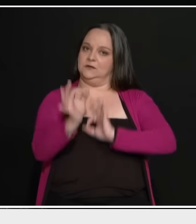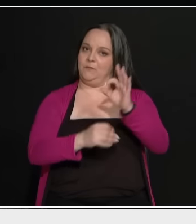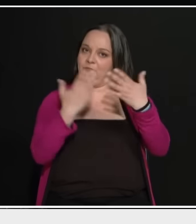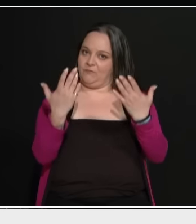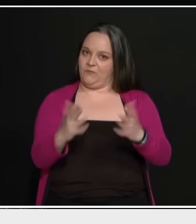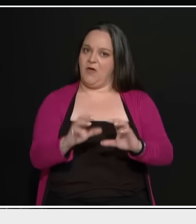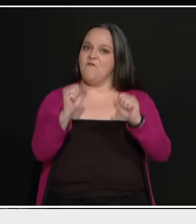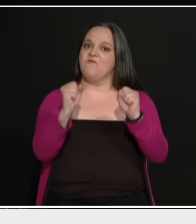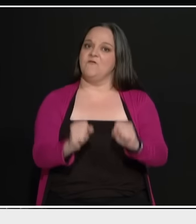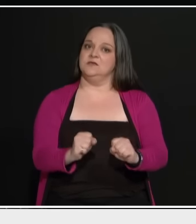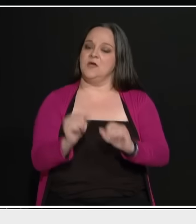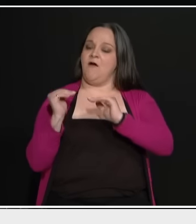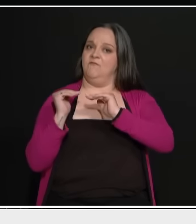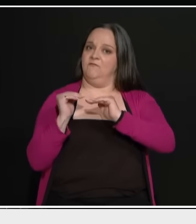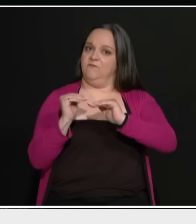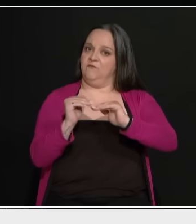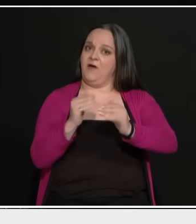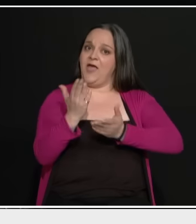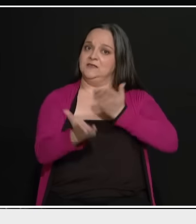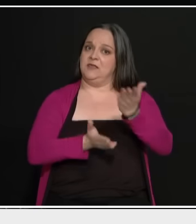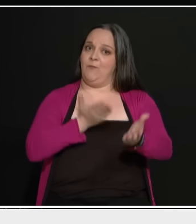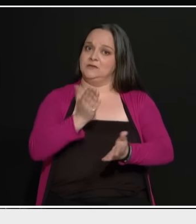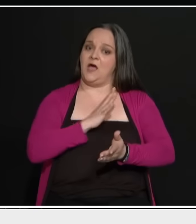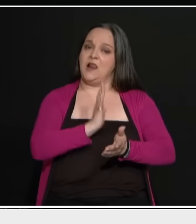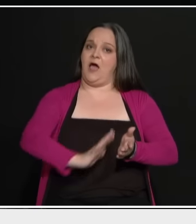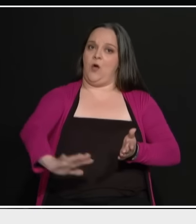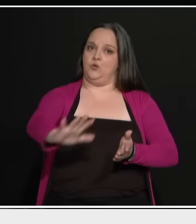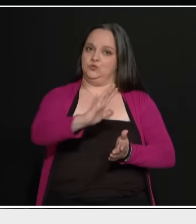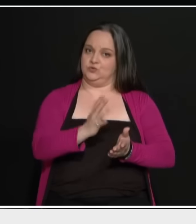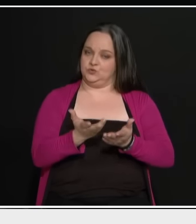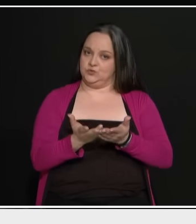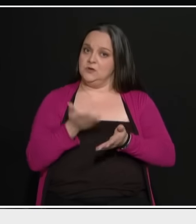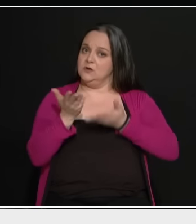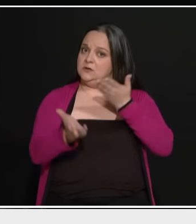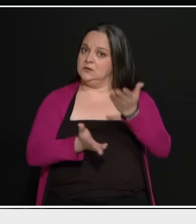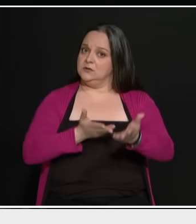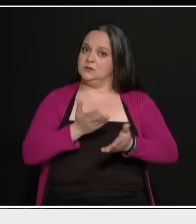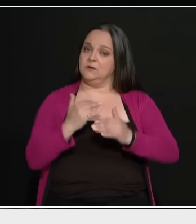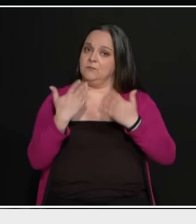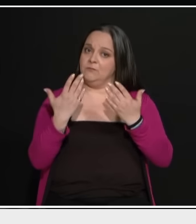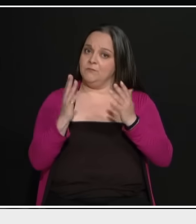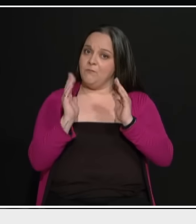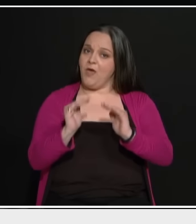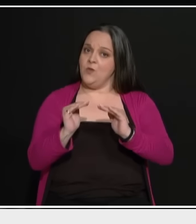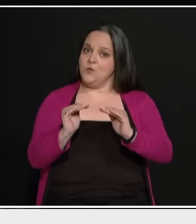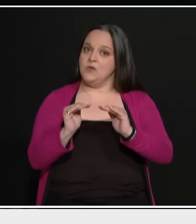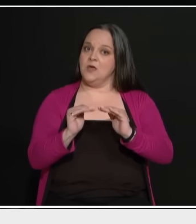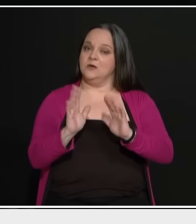παραμένουν ακόμη σαν αιτήματα της κοινωνίας. Παραμένω όσο αισθάνομαι ότι είναι